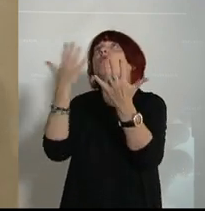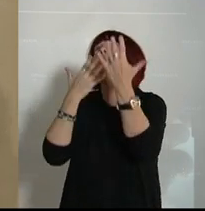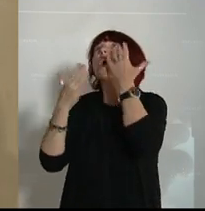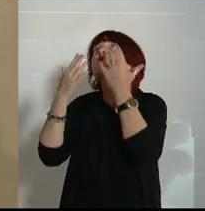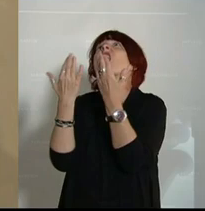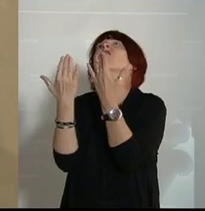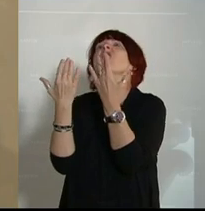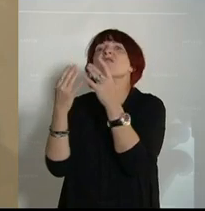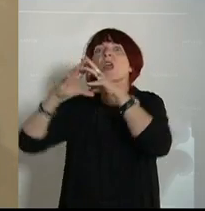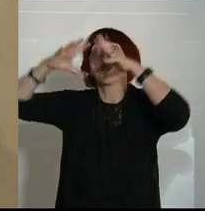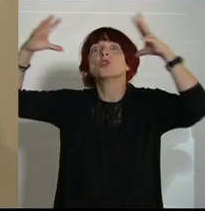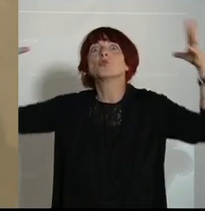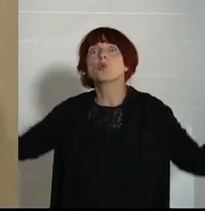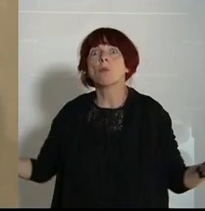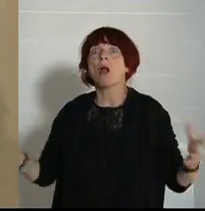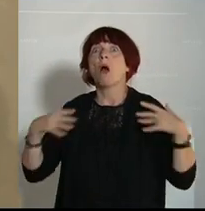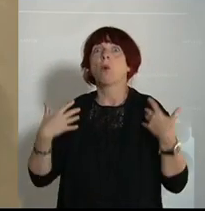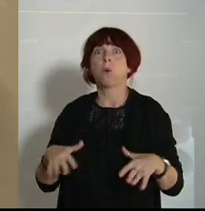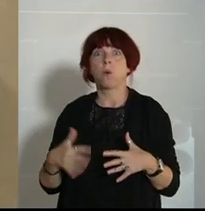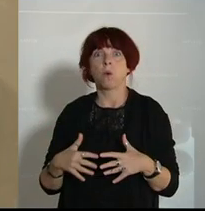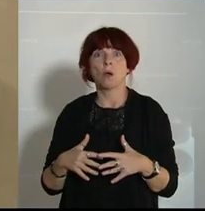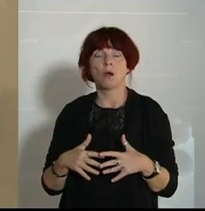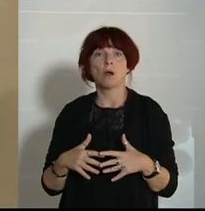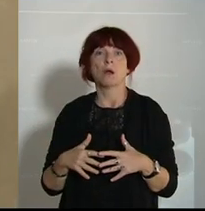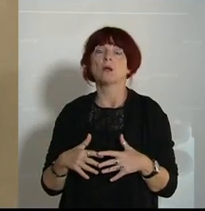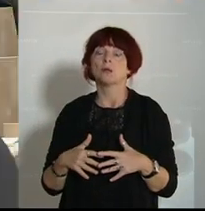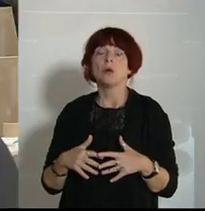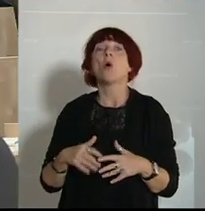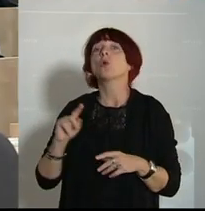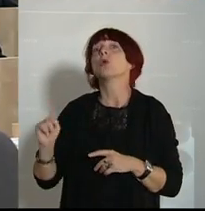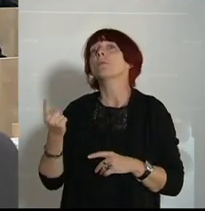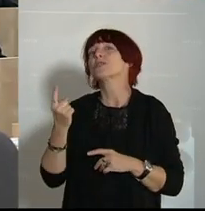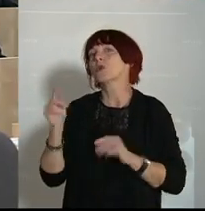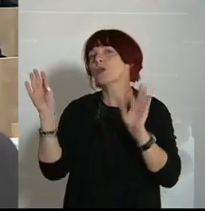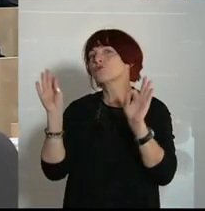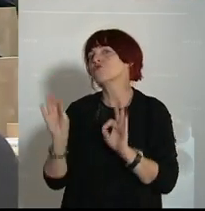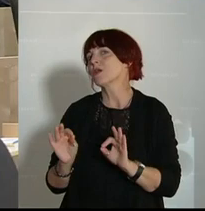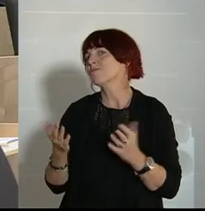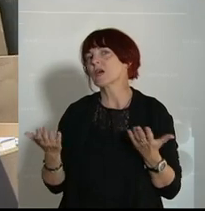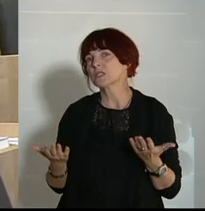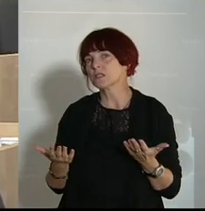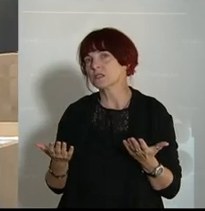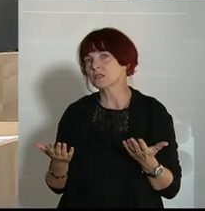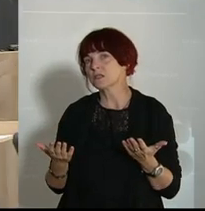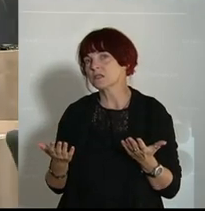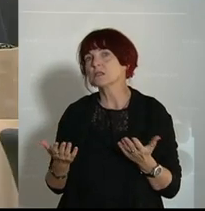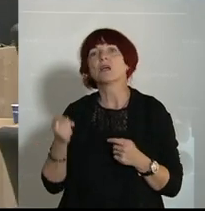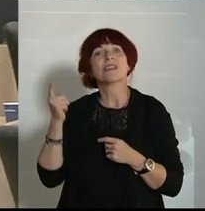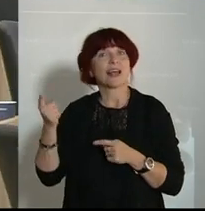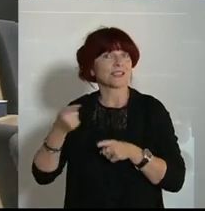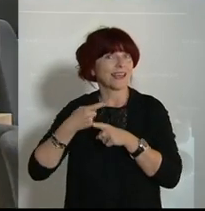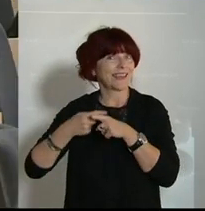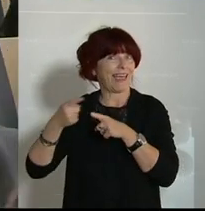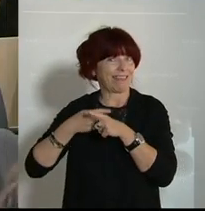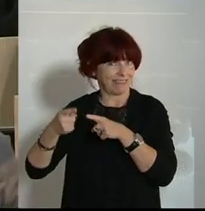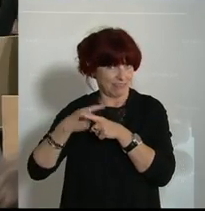immer wieder kolpotieren. Und das besonders Schlimme daran ist, dass es ja nicht nur Kredite sein werden,